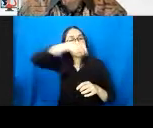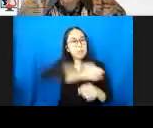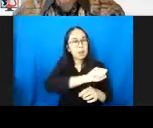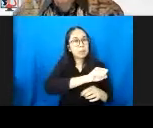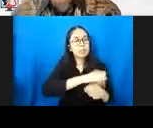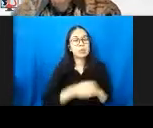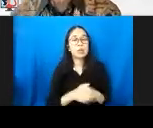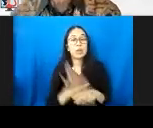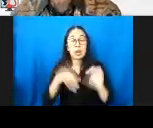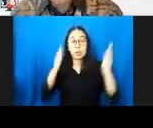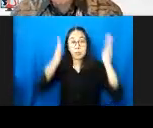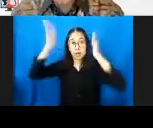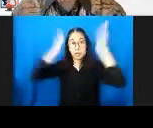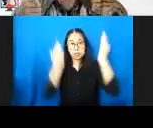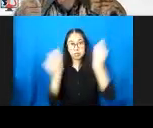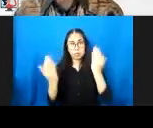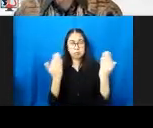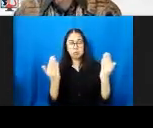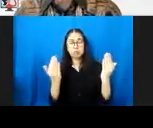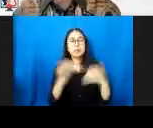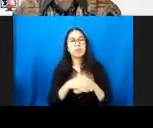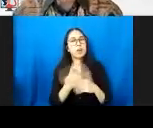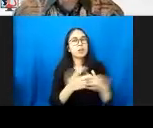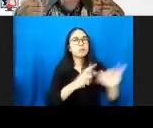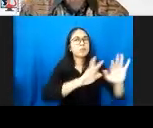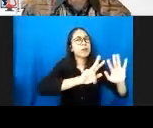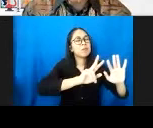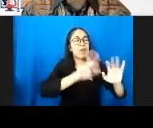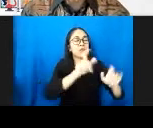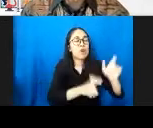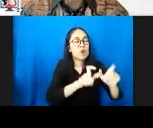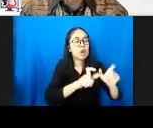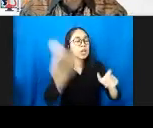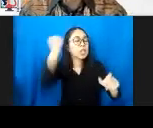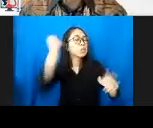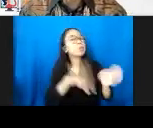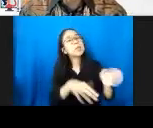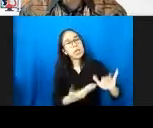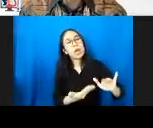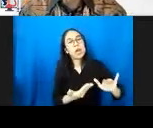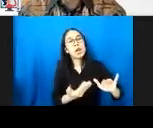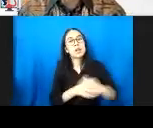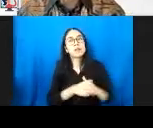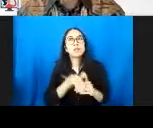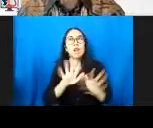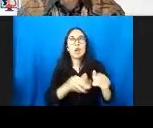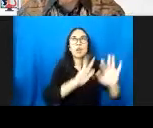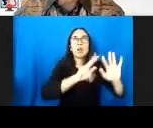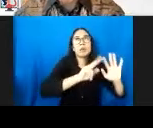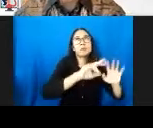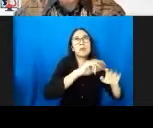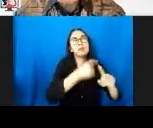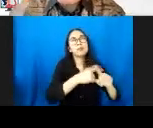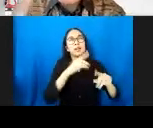Malaysia, mereka berada sekitar 18. Jadi kalau 18, hampir kita 20 kali atau 18 kali lipat dari